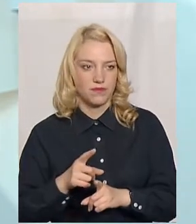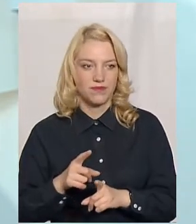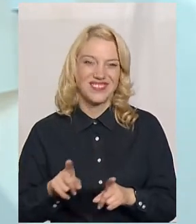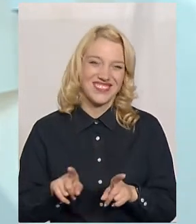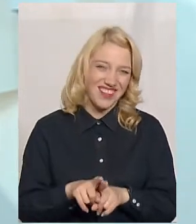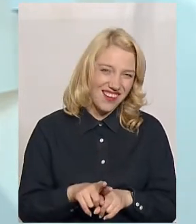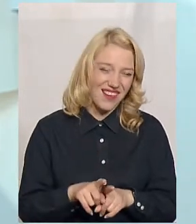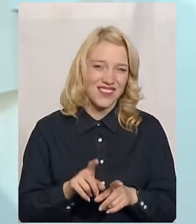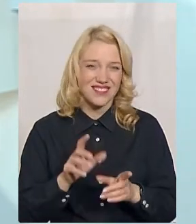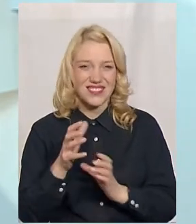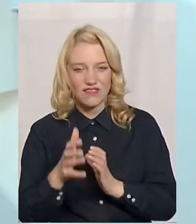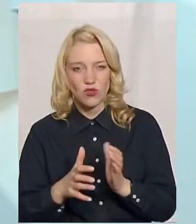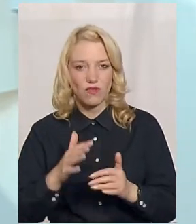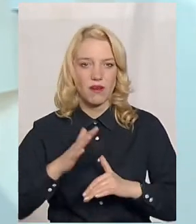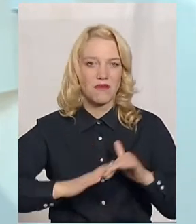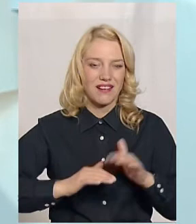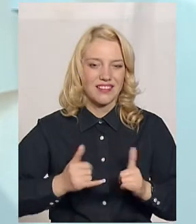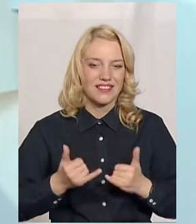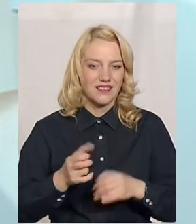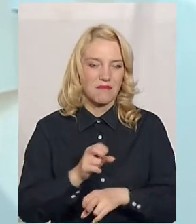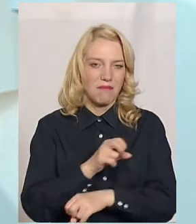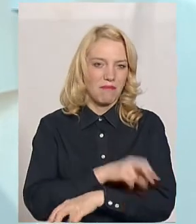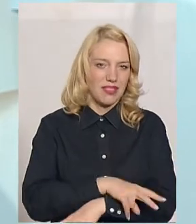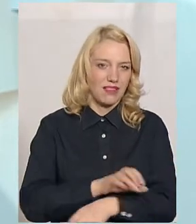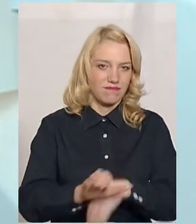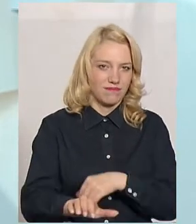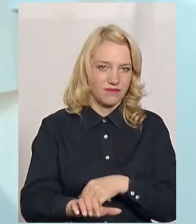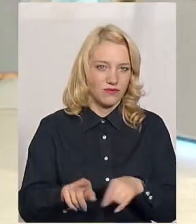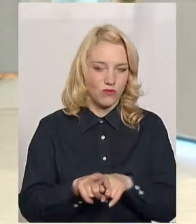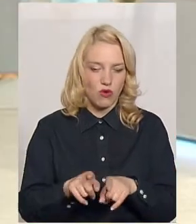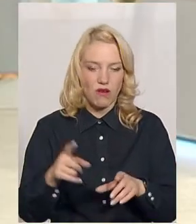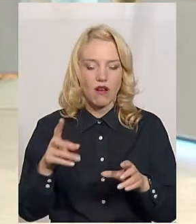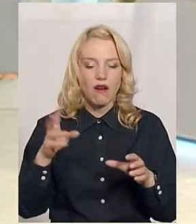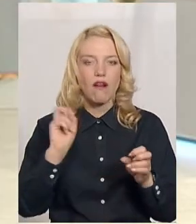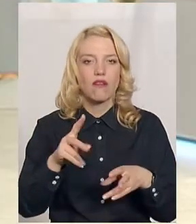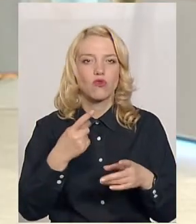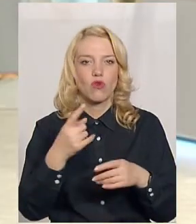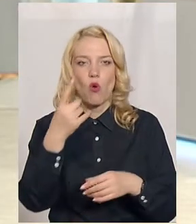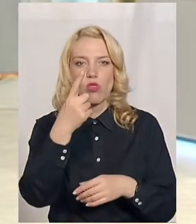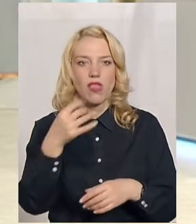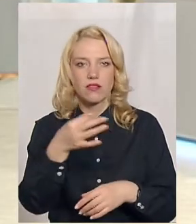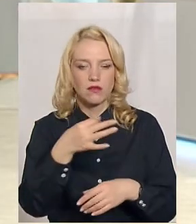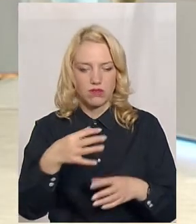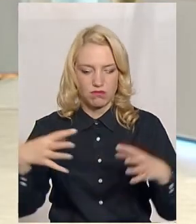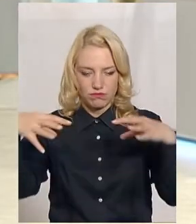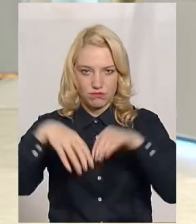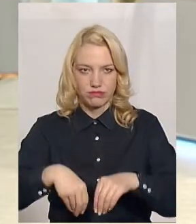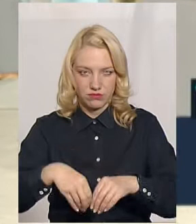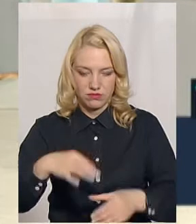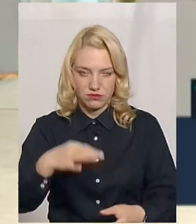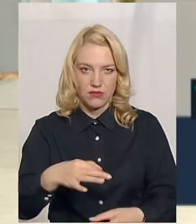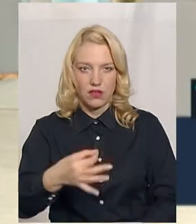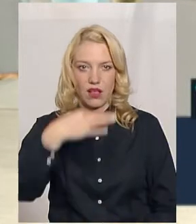світова практика для бідних країн – звести все в одну таблетку, один раз в день приймати.